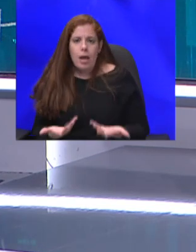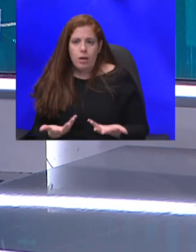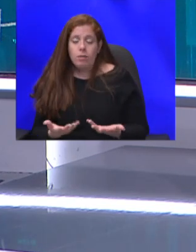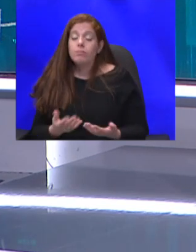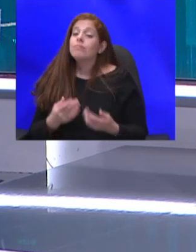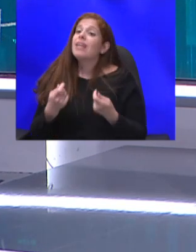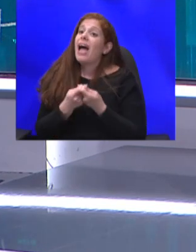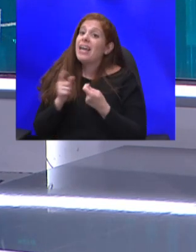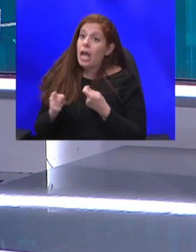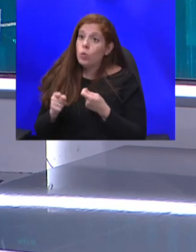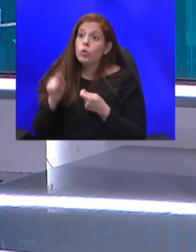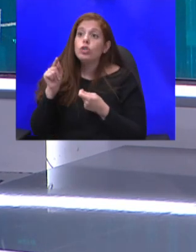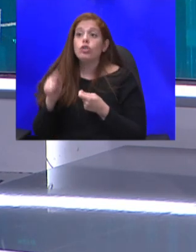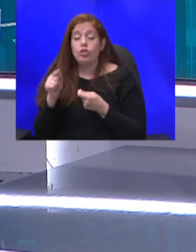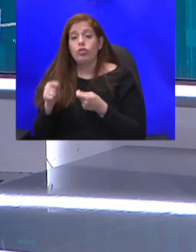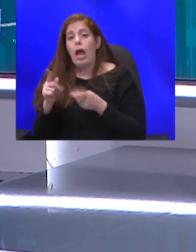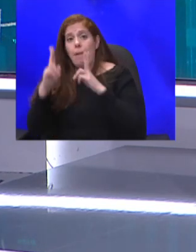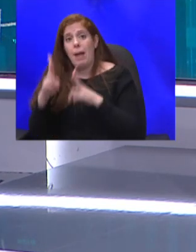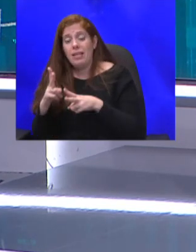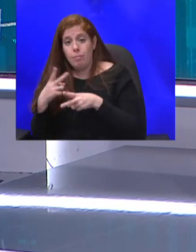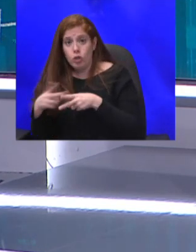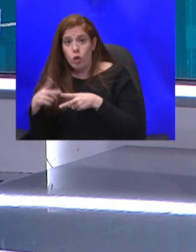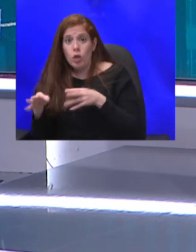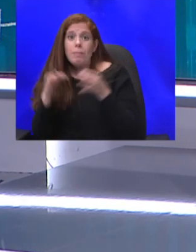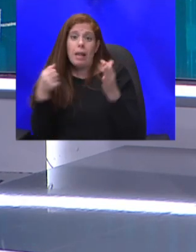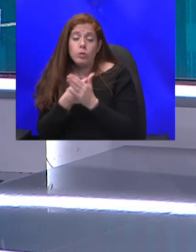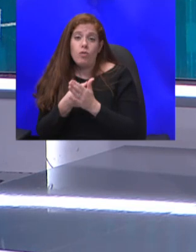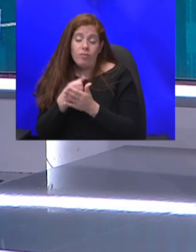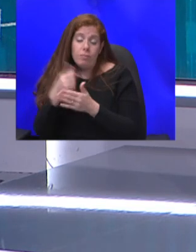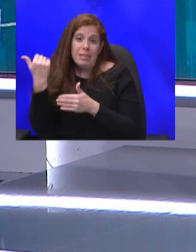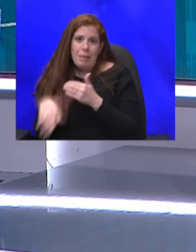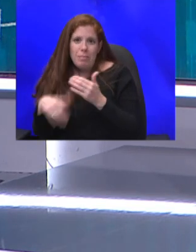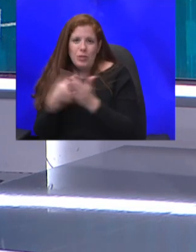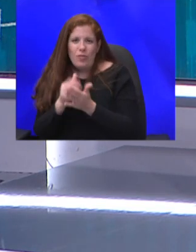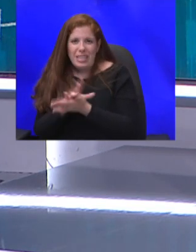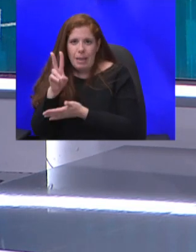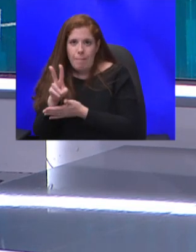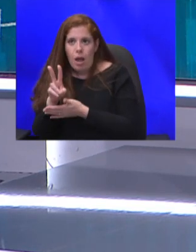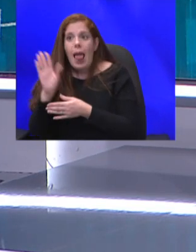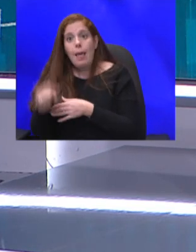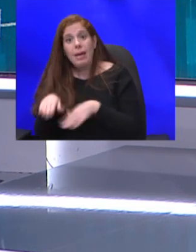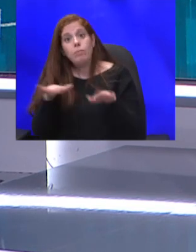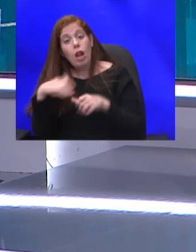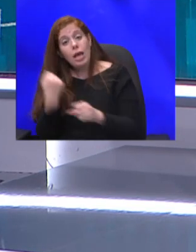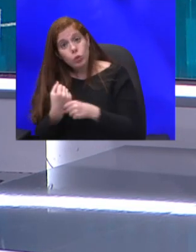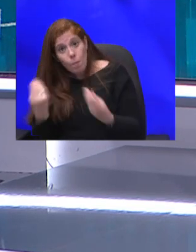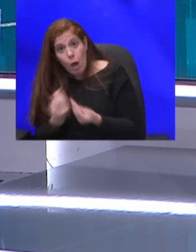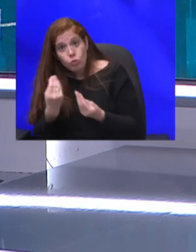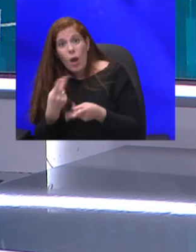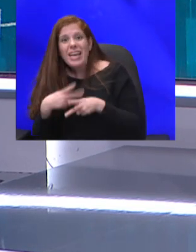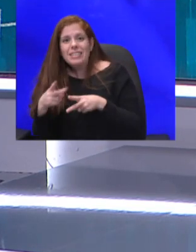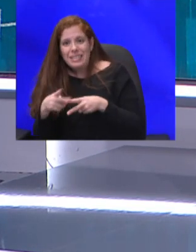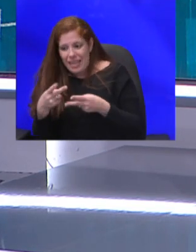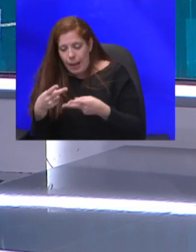שהקפאת המשקנתאות מסתיימת בסוף דצמבר. בינואר אלה אם כן הממשלה ובנק ישראל יעשו משהו ההחזרים האלה התחדשו הממשלה